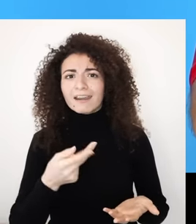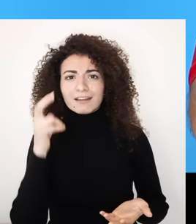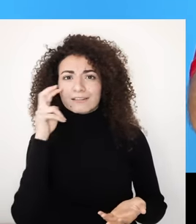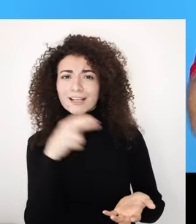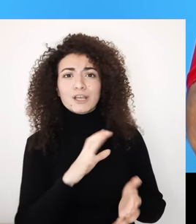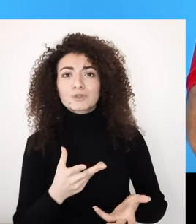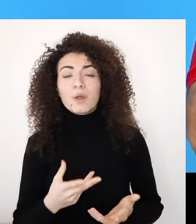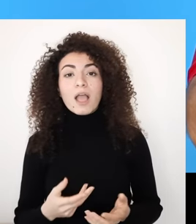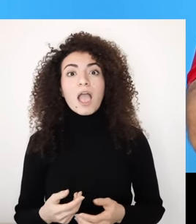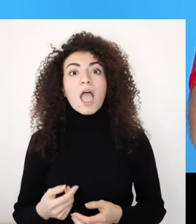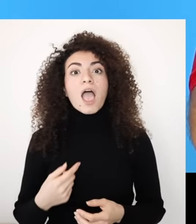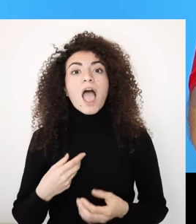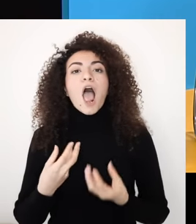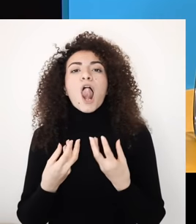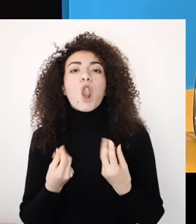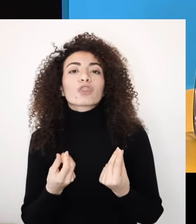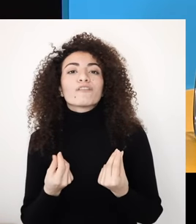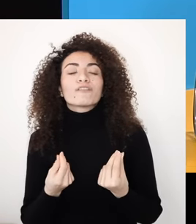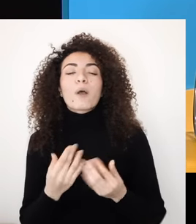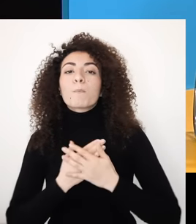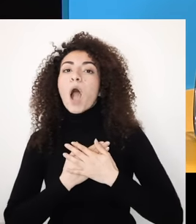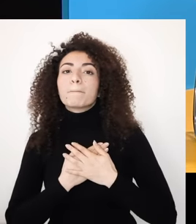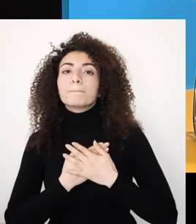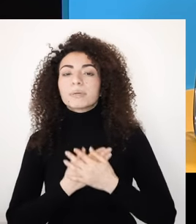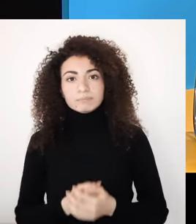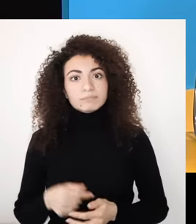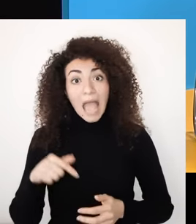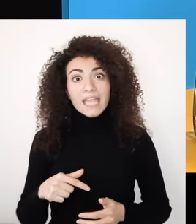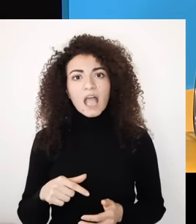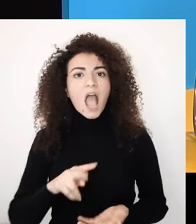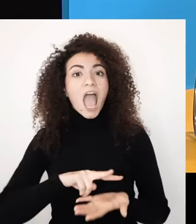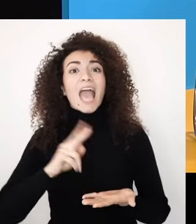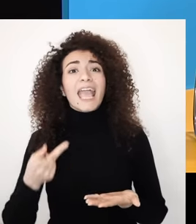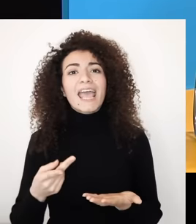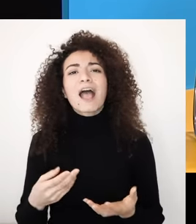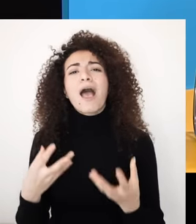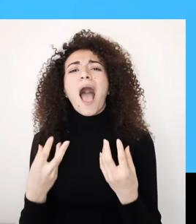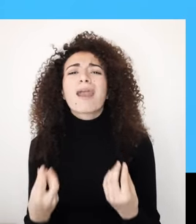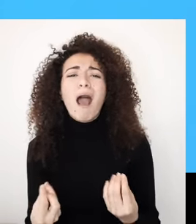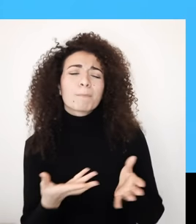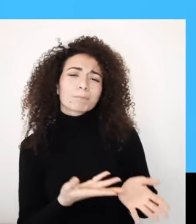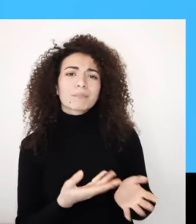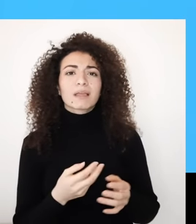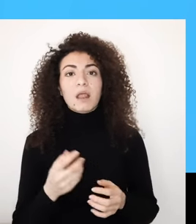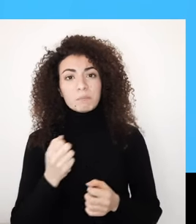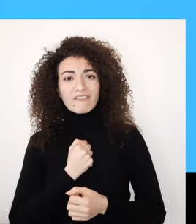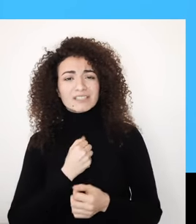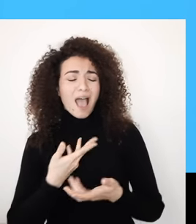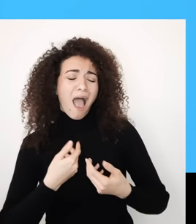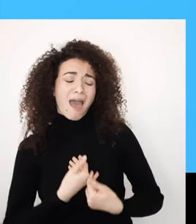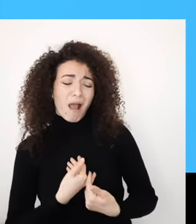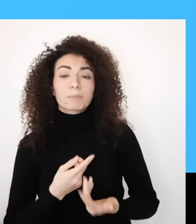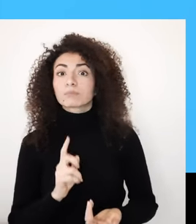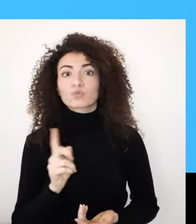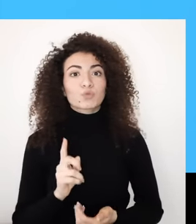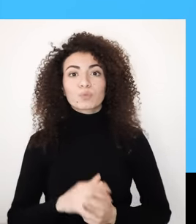اللطيفة المتقبلة المهدئة واللي بتنطلق من موقف داخلي هو موقف اللطف المحب هالموقف بيختلف عن